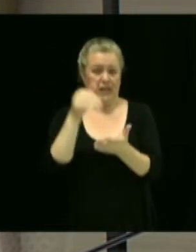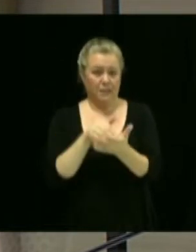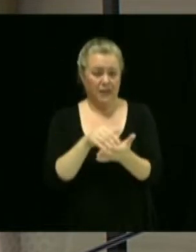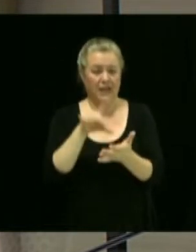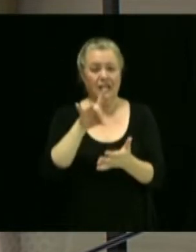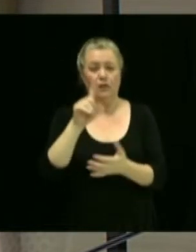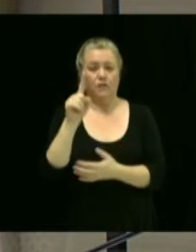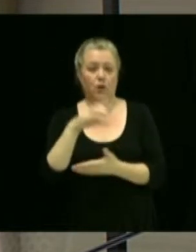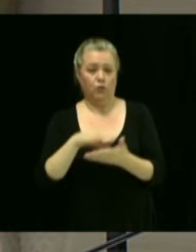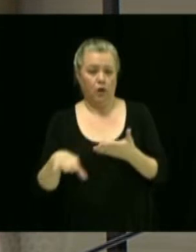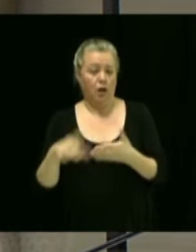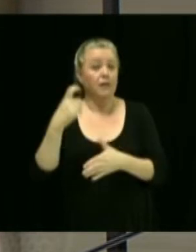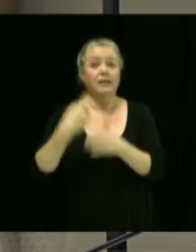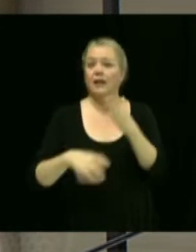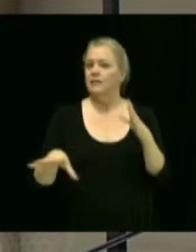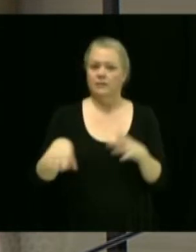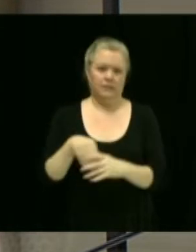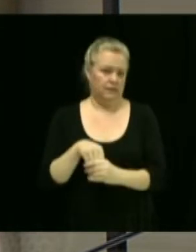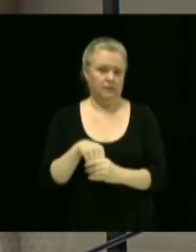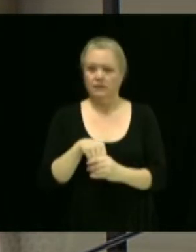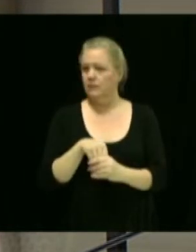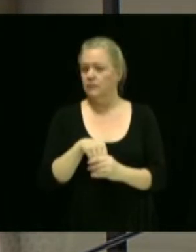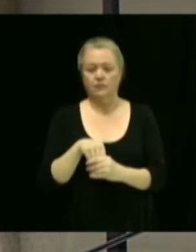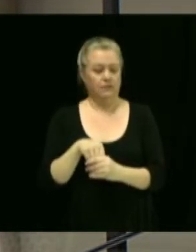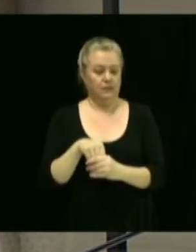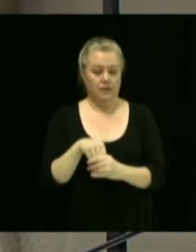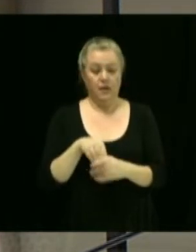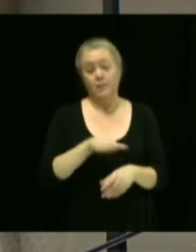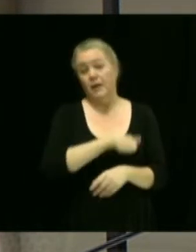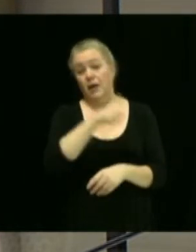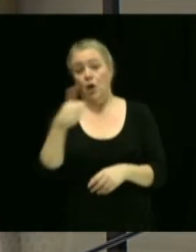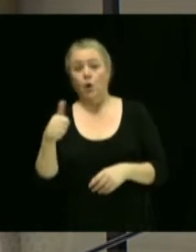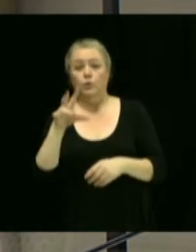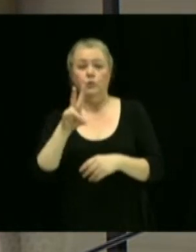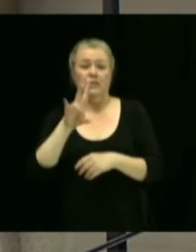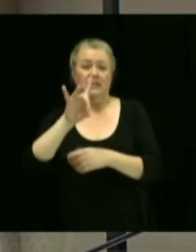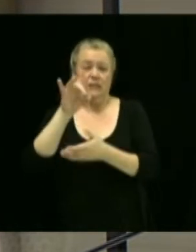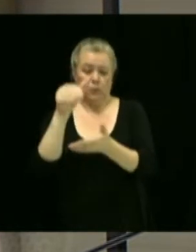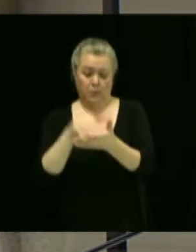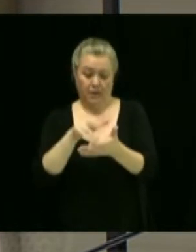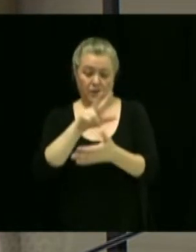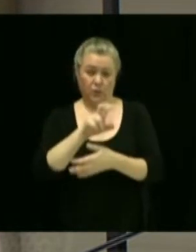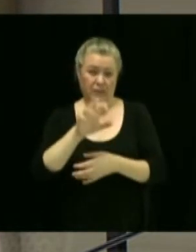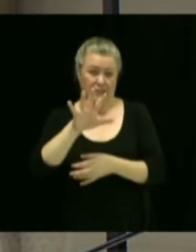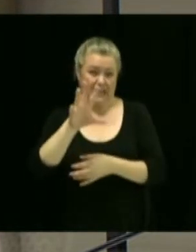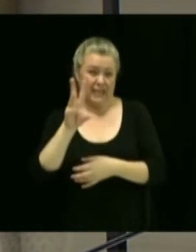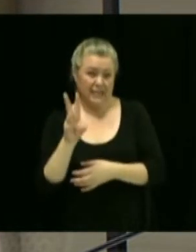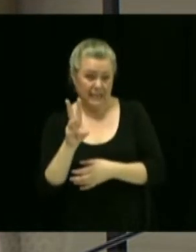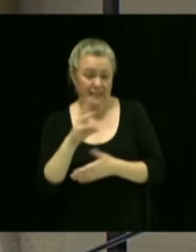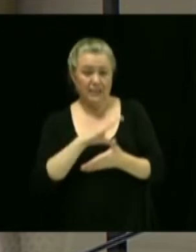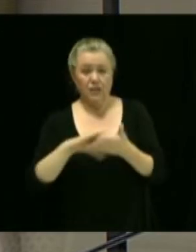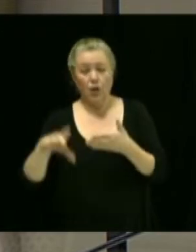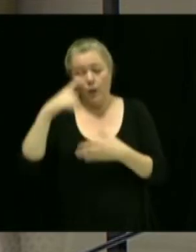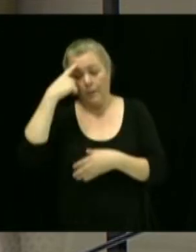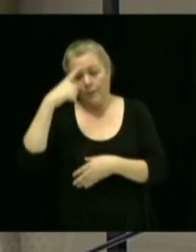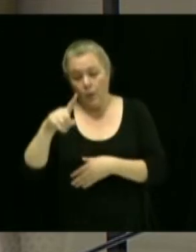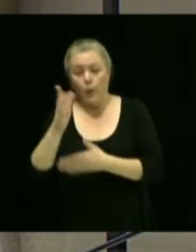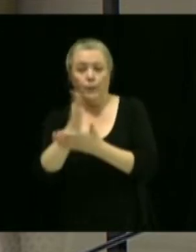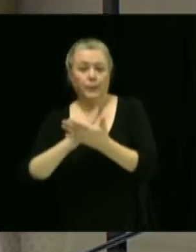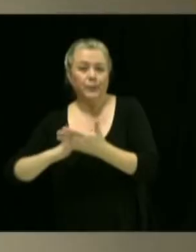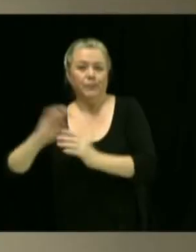non incluses, et pour un montant de 78 356 $ pour la division de l'évaluation.